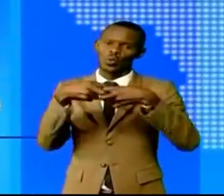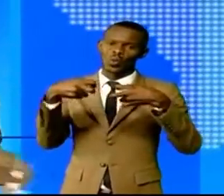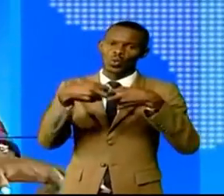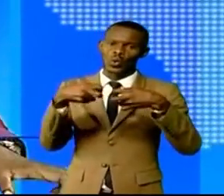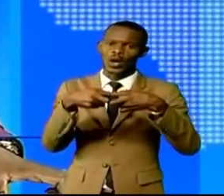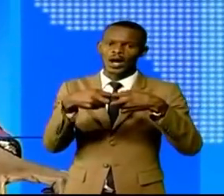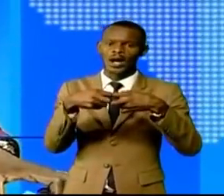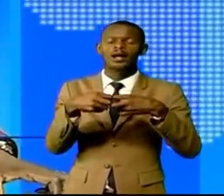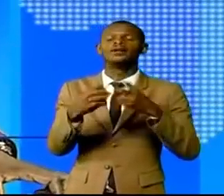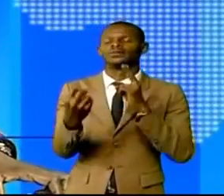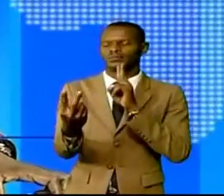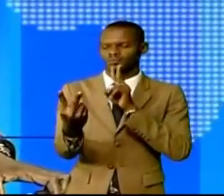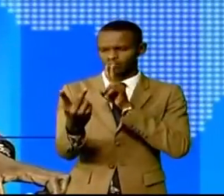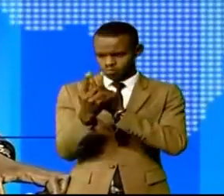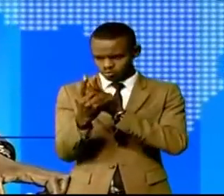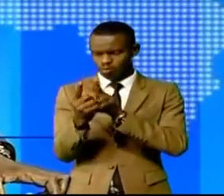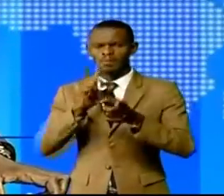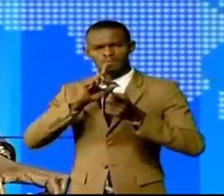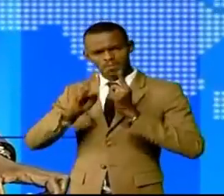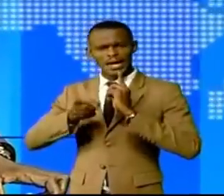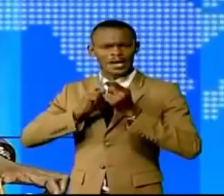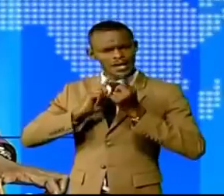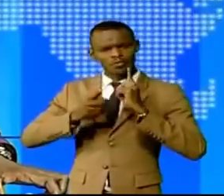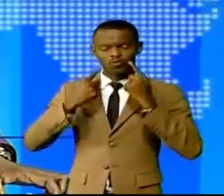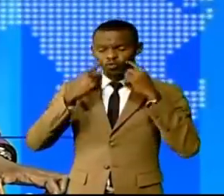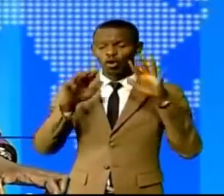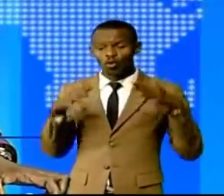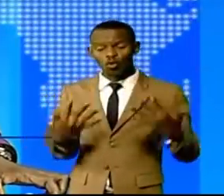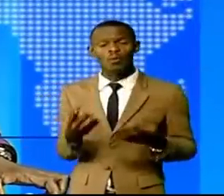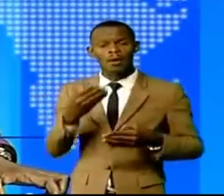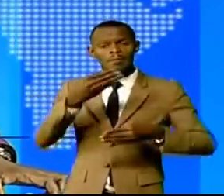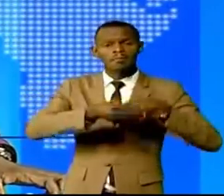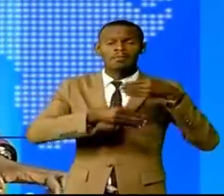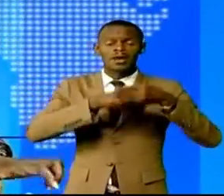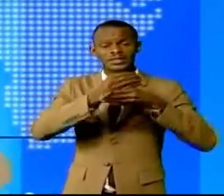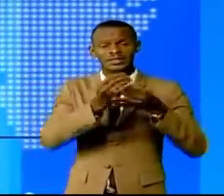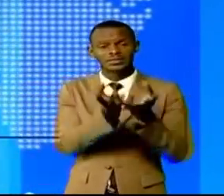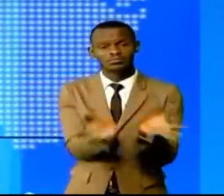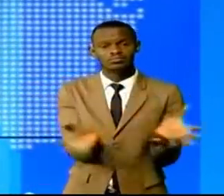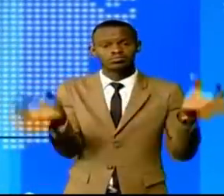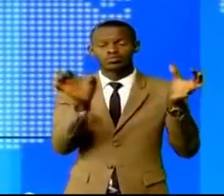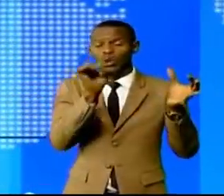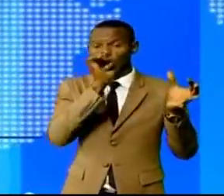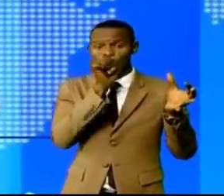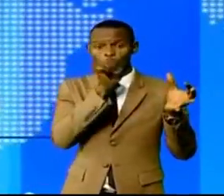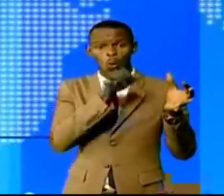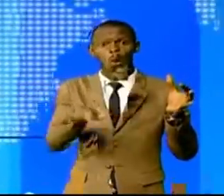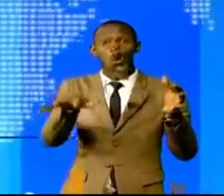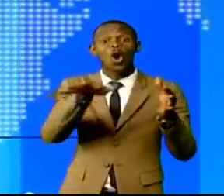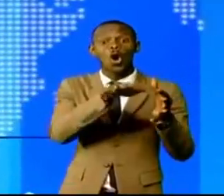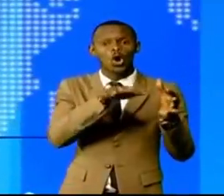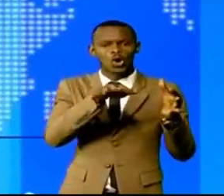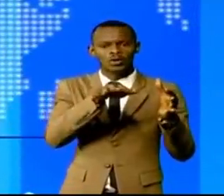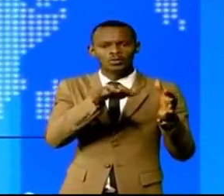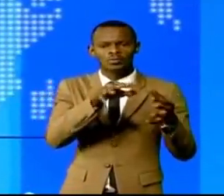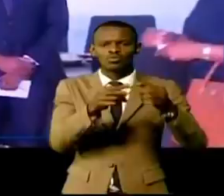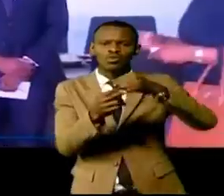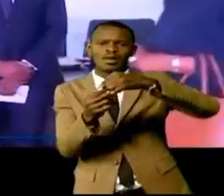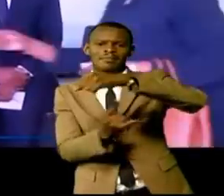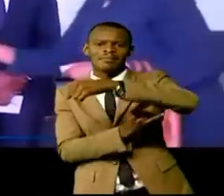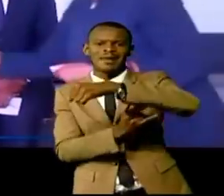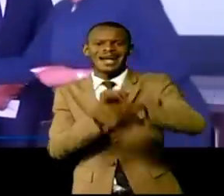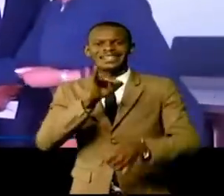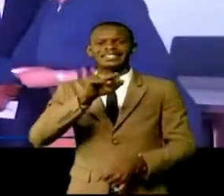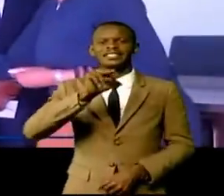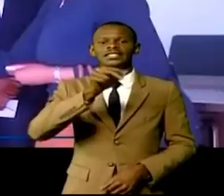sur l'évaluation des travaux de construction de l'usine de l'Emba-Imbu. Un reportage de Marie Calong. L